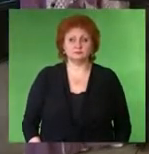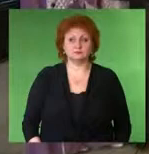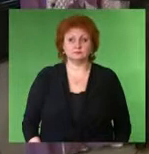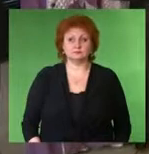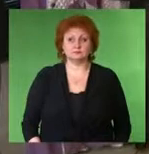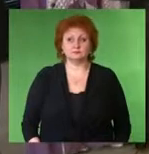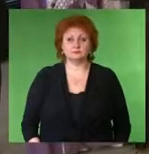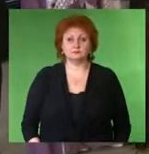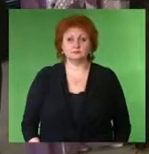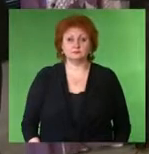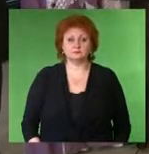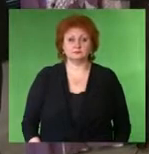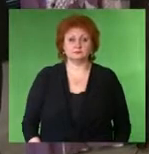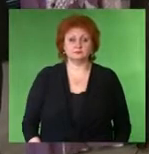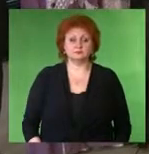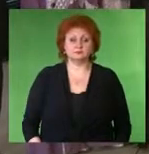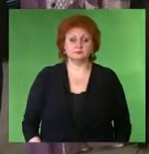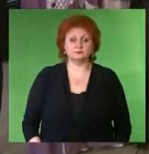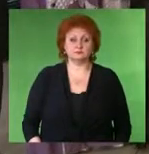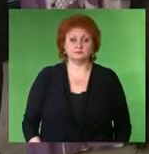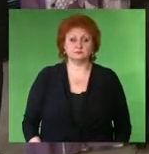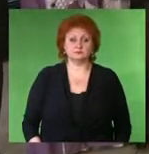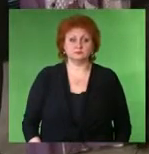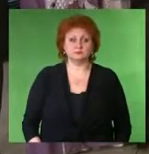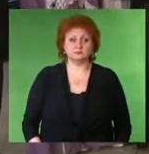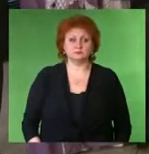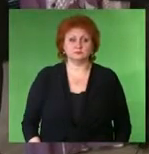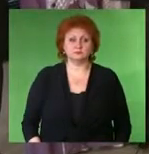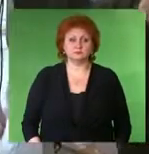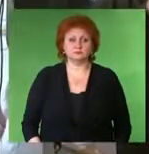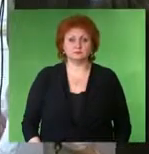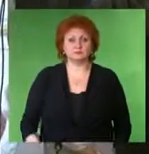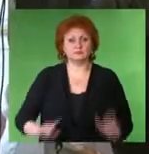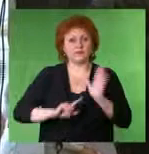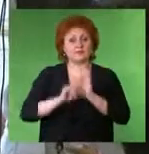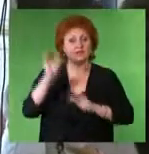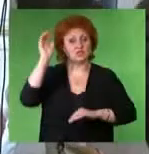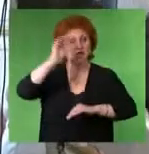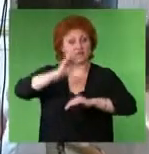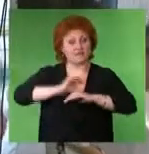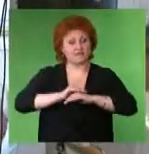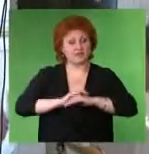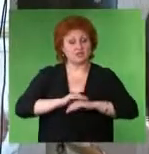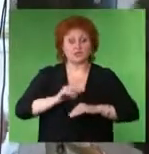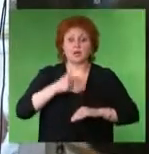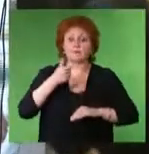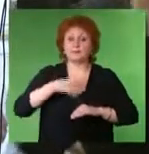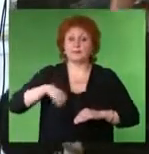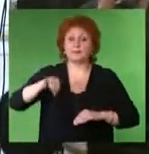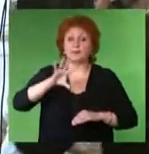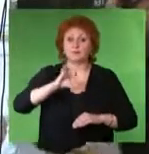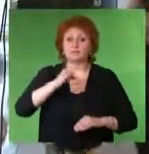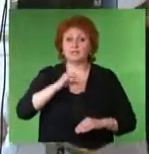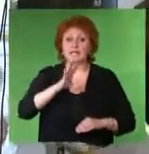Господи, надо мной В начале вечера благочины из Обиленского округа